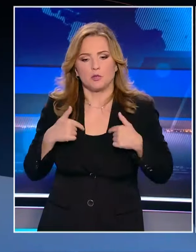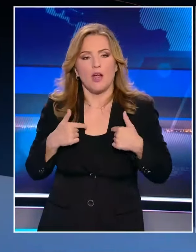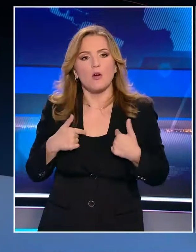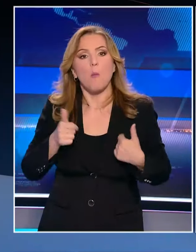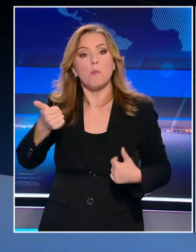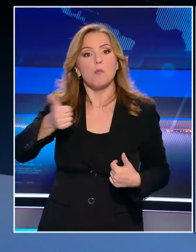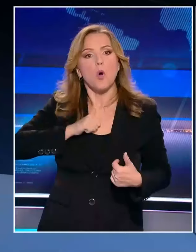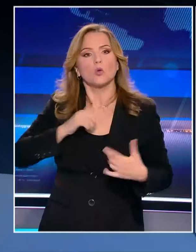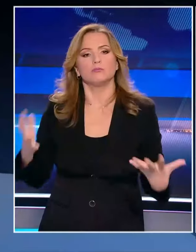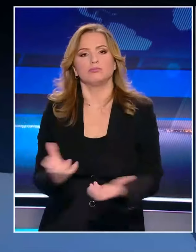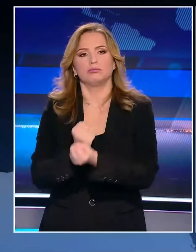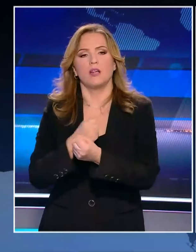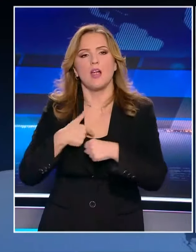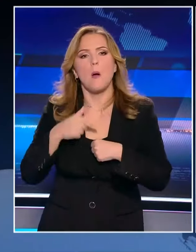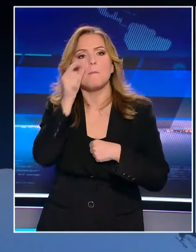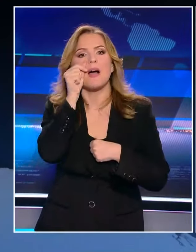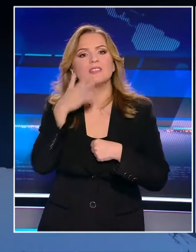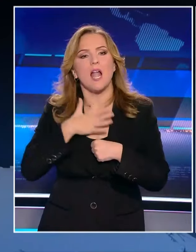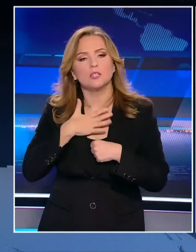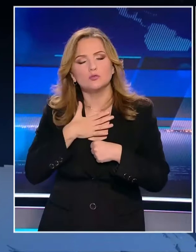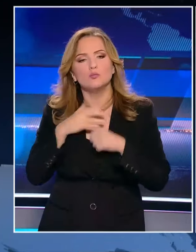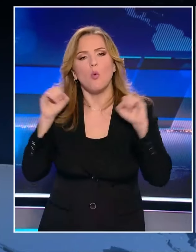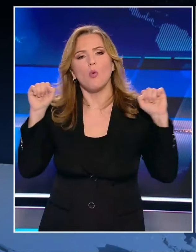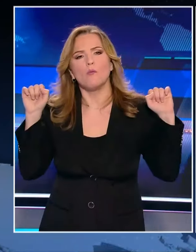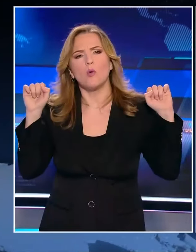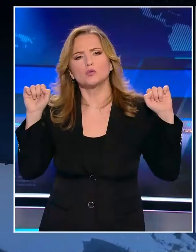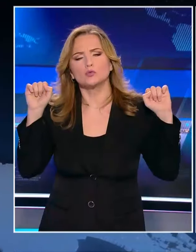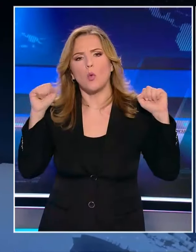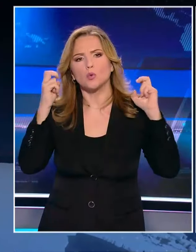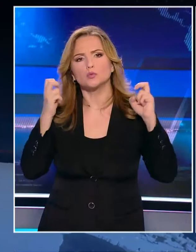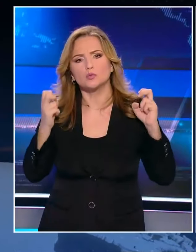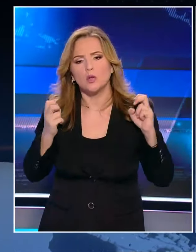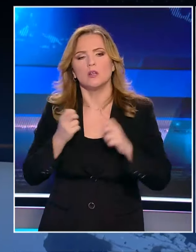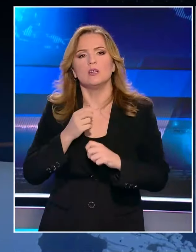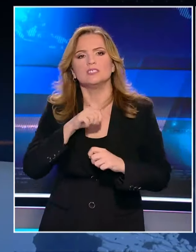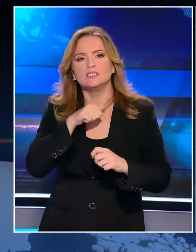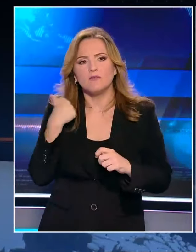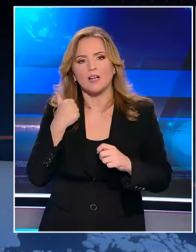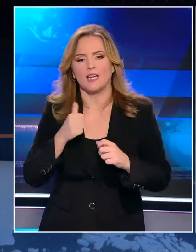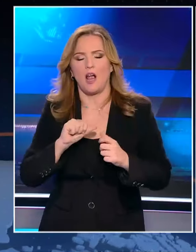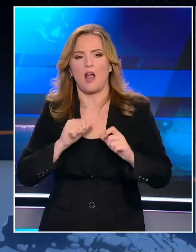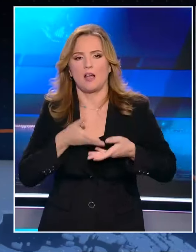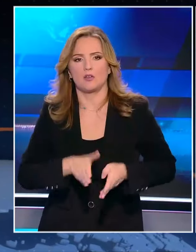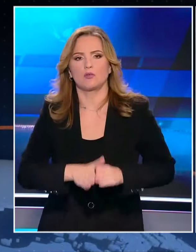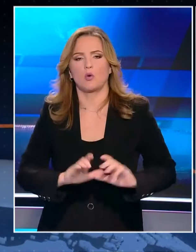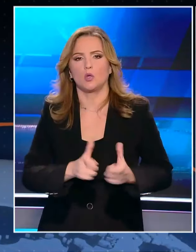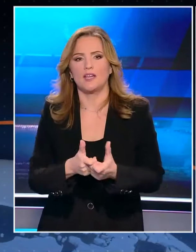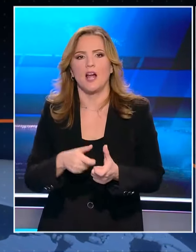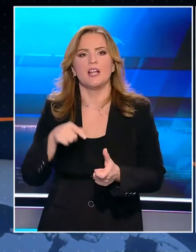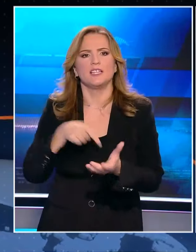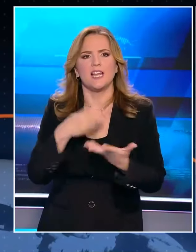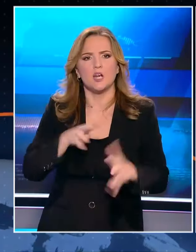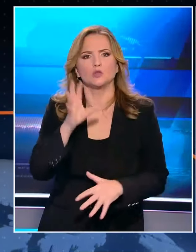Ούτε εγώ νοσήμουνα, βοσκό ήταν ο πατέρας μου από μια οικογένεια των Σφακίων η οποία τη δεκαετία του 50 και του 60